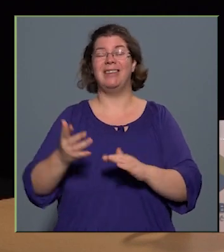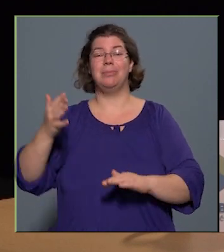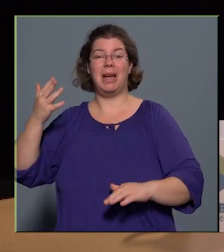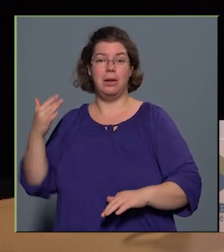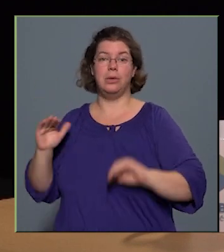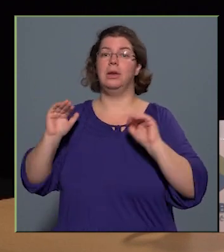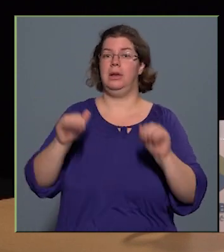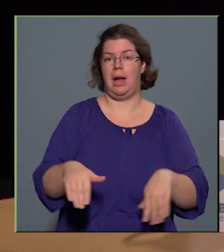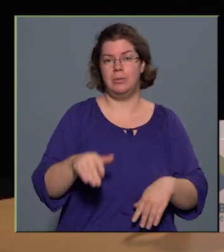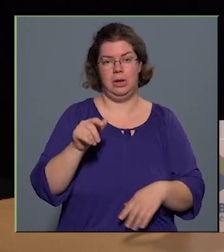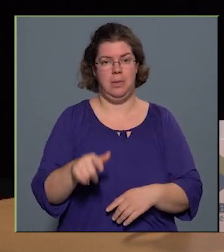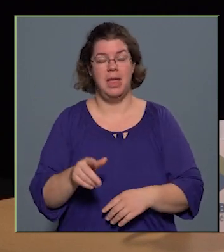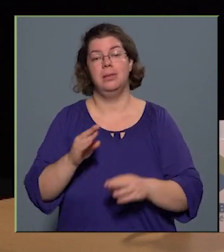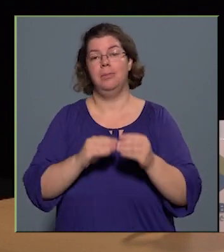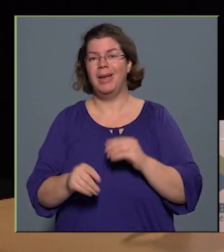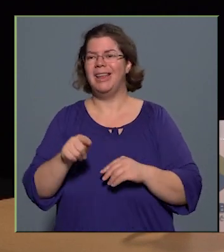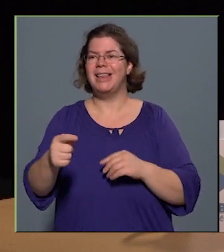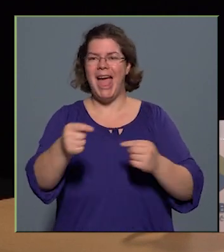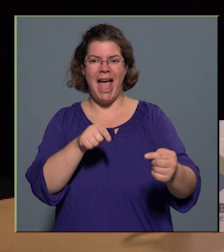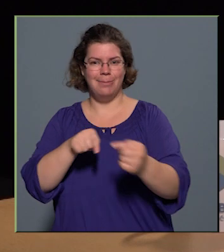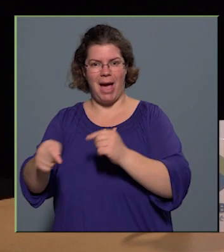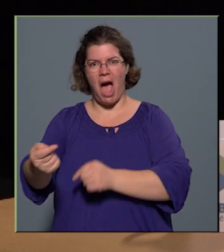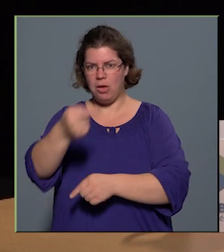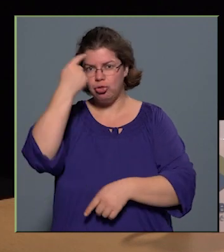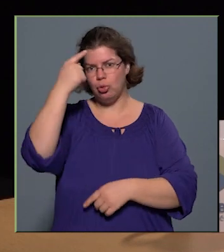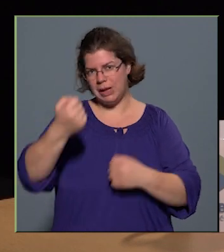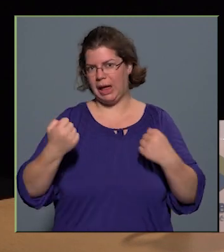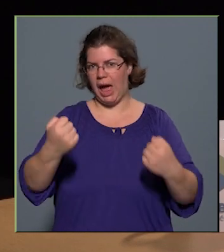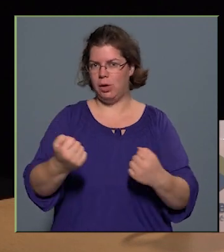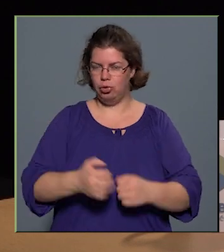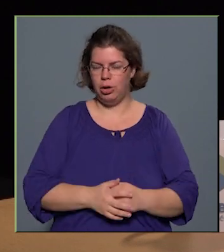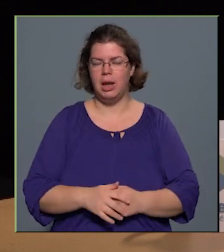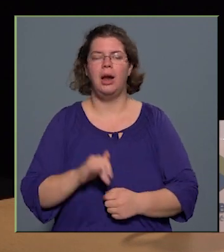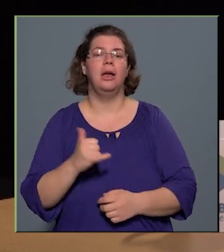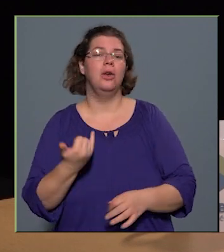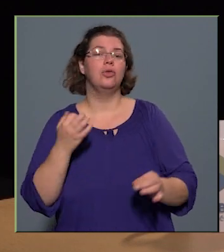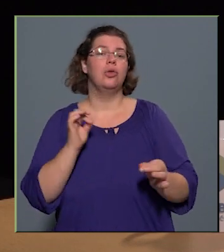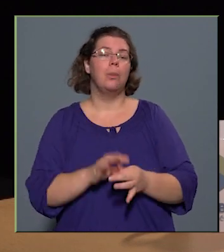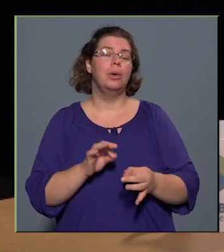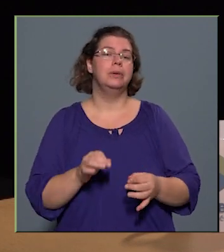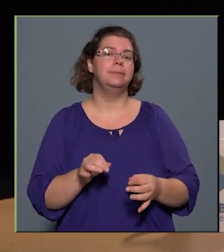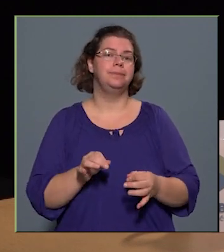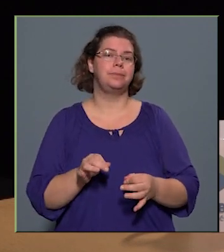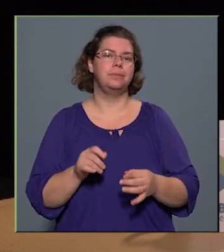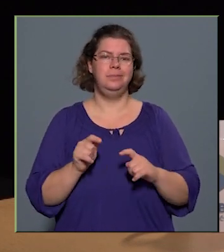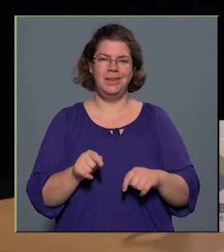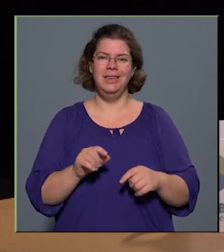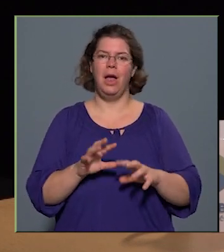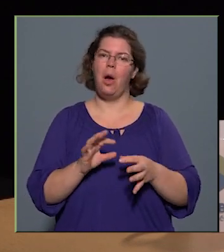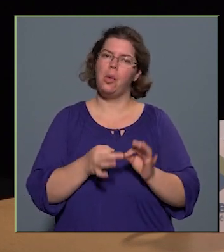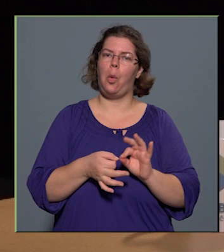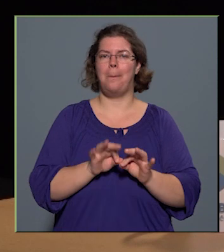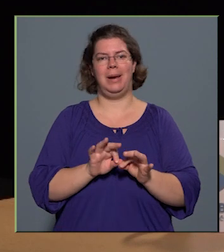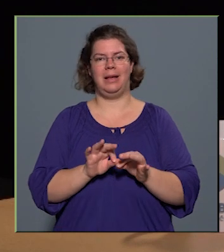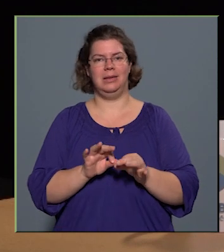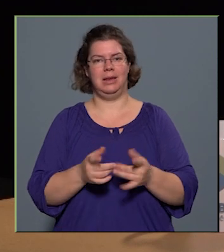támogattam ezt, mert ezek egymást igenis tudják erősíteni, és pont ebből a komplexitásból